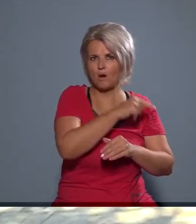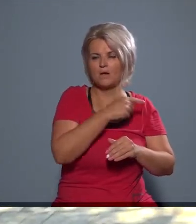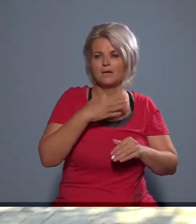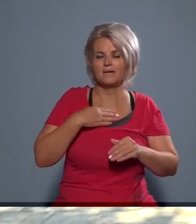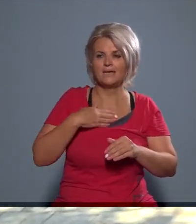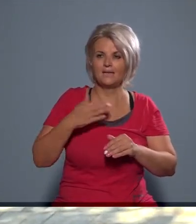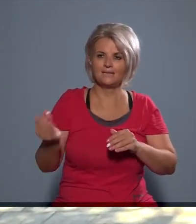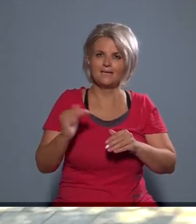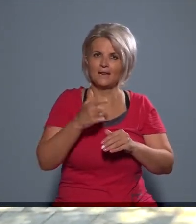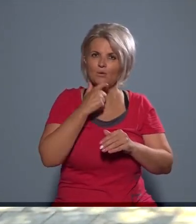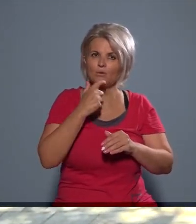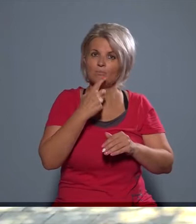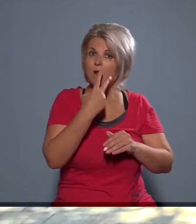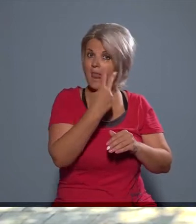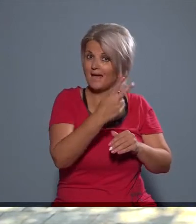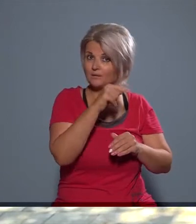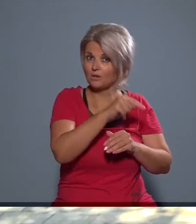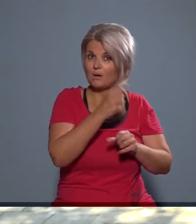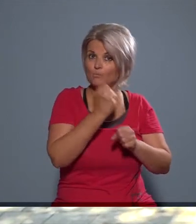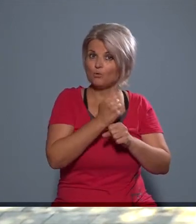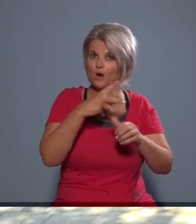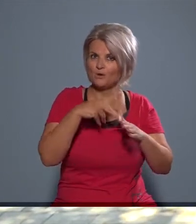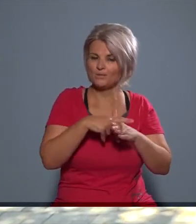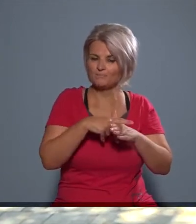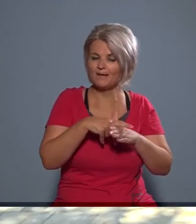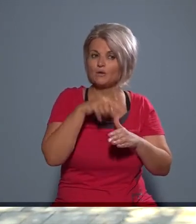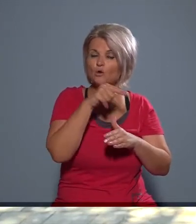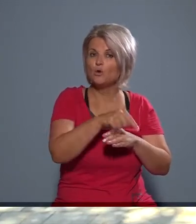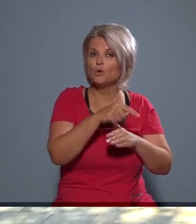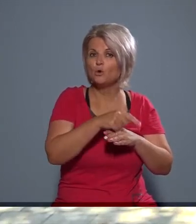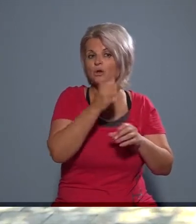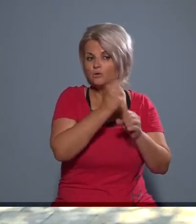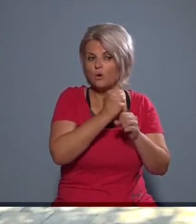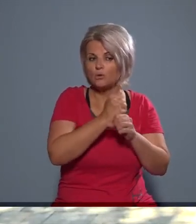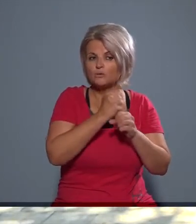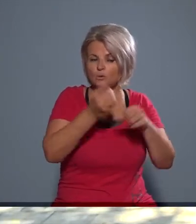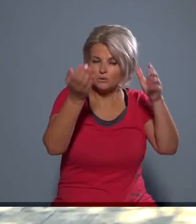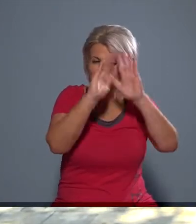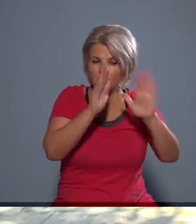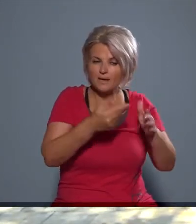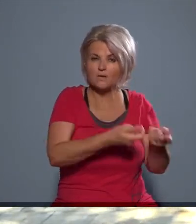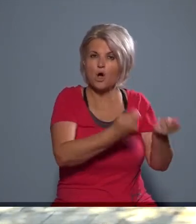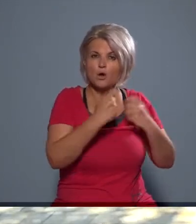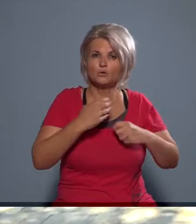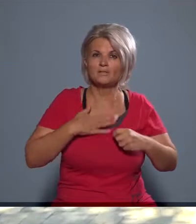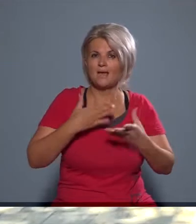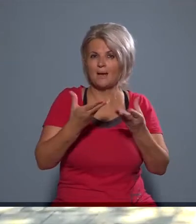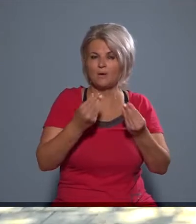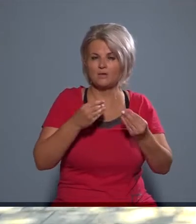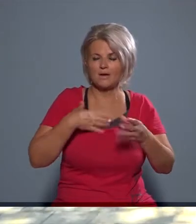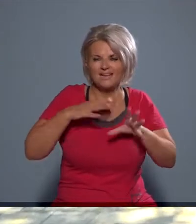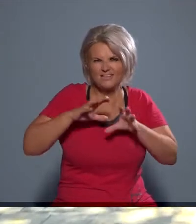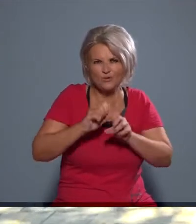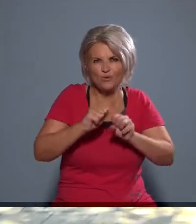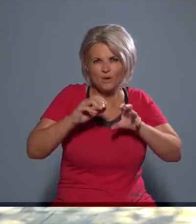közben, és nekem mindig volt önálló, hát adott, amikor ő mintázott, akkor adott egy kis agyagot, amit én